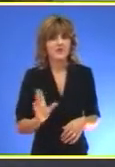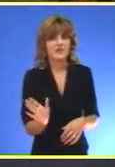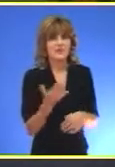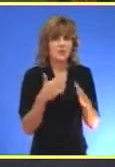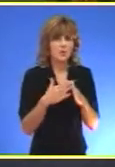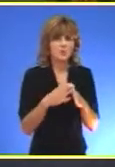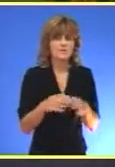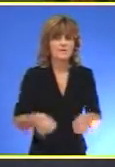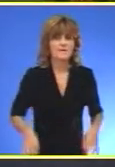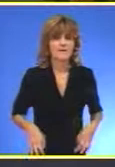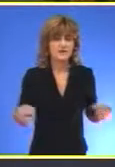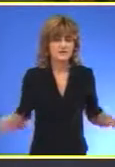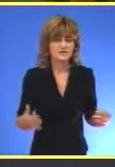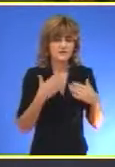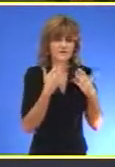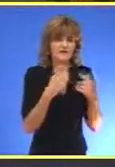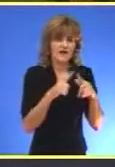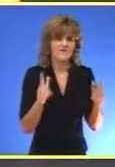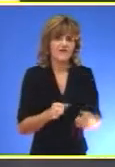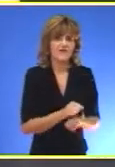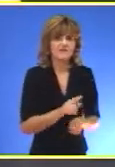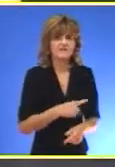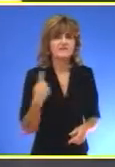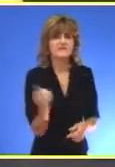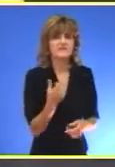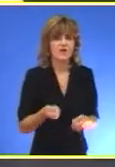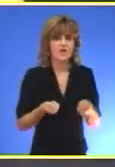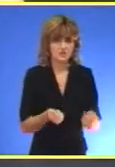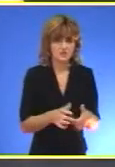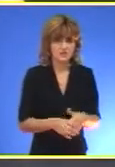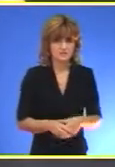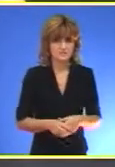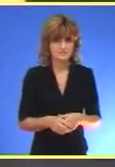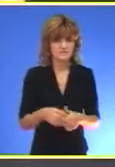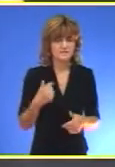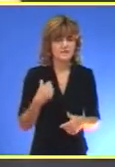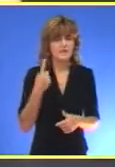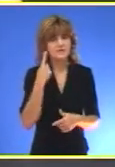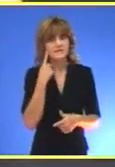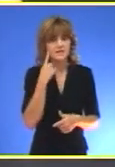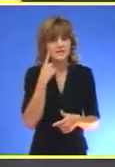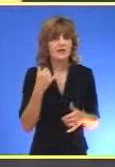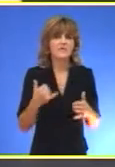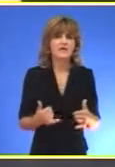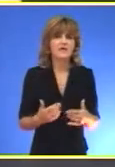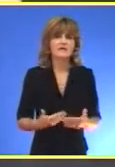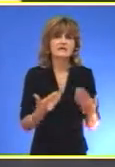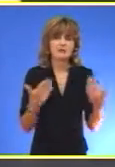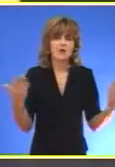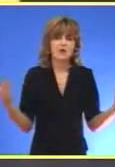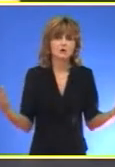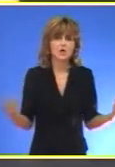Prazne ruke Podeljene su zahvalnice za sve učesnike Smatram da je izložba koja je danas upričena